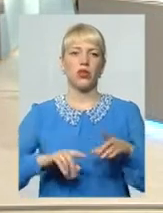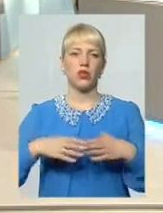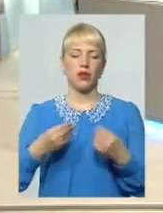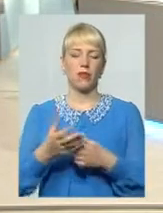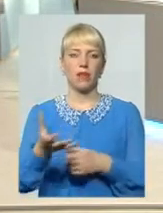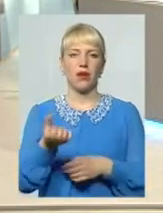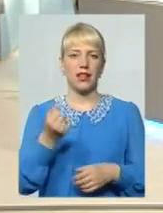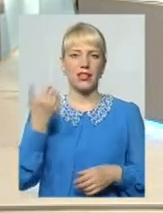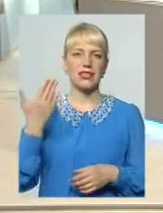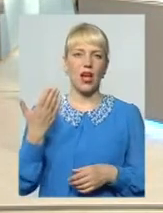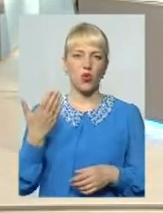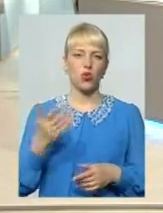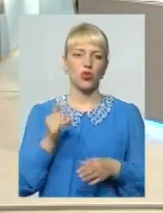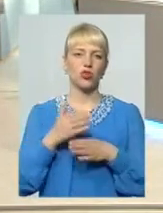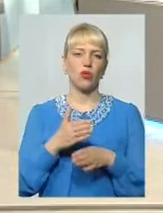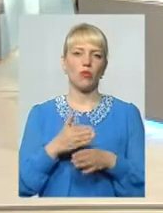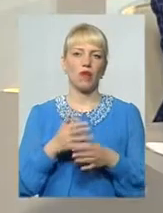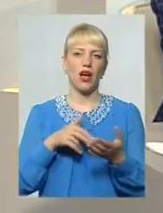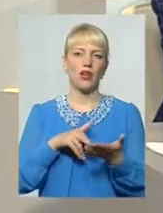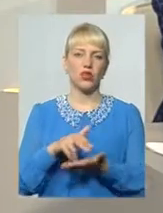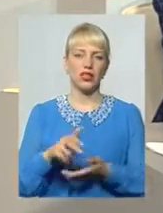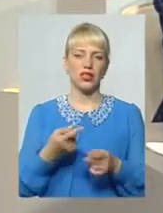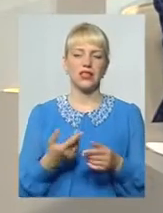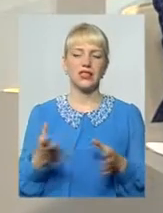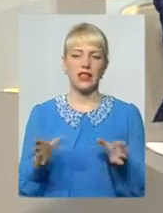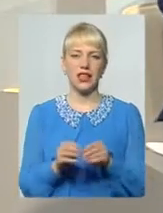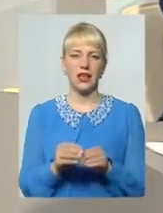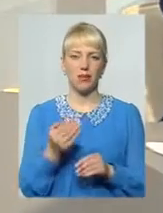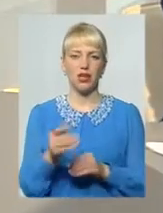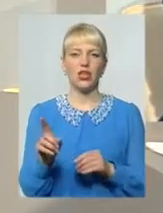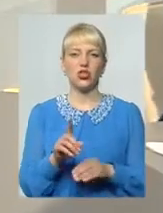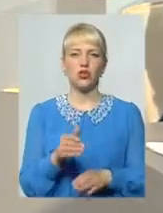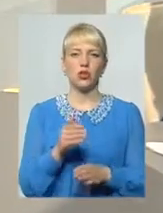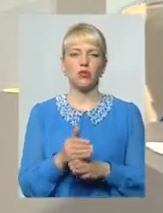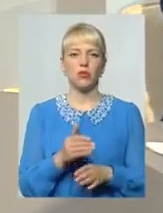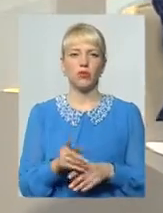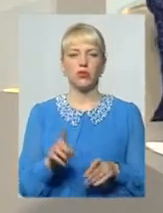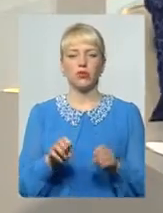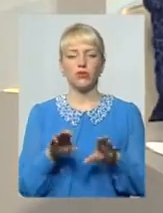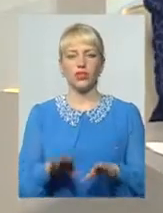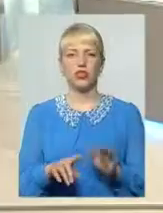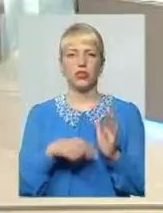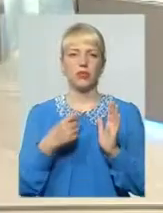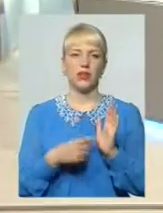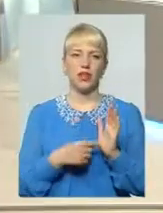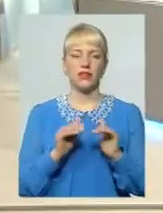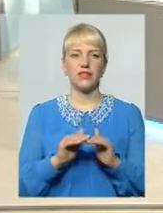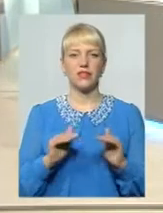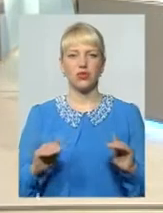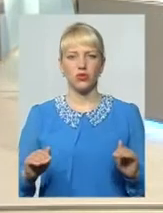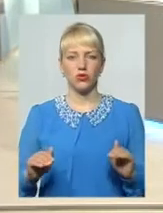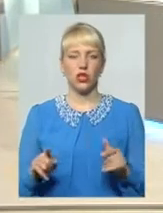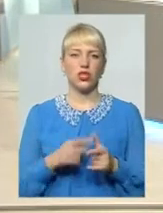їх за руку і допомагати йти з ними, аби допомогти Чи вирішити питання садочка, чи вирішити